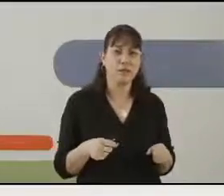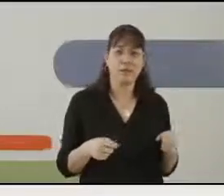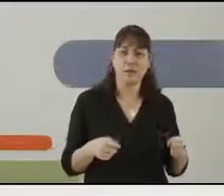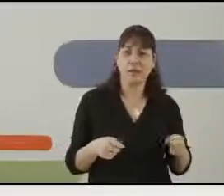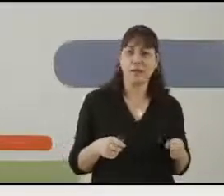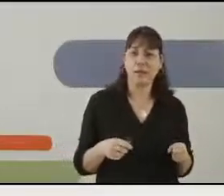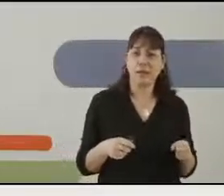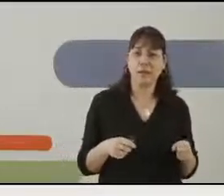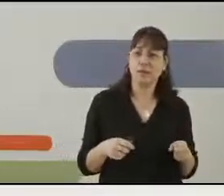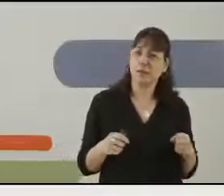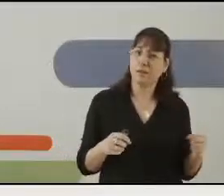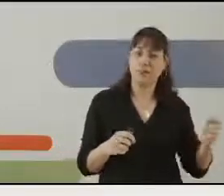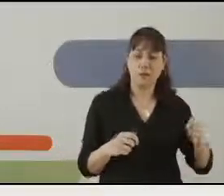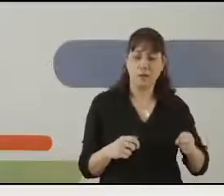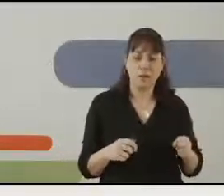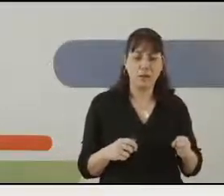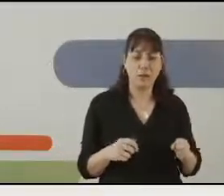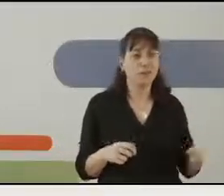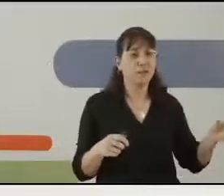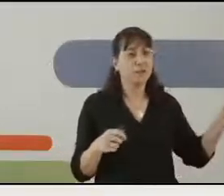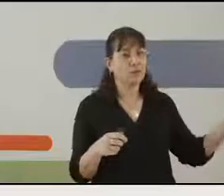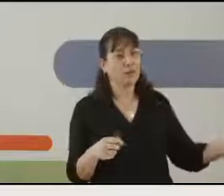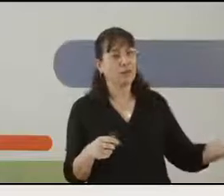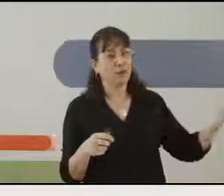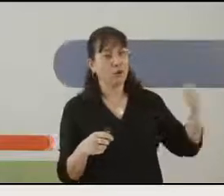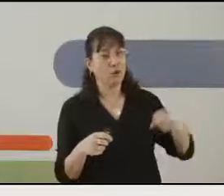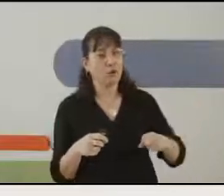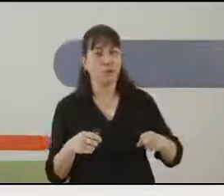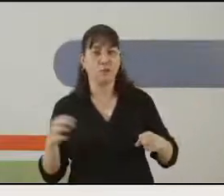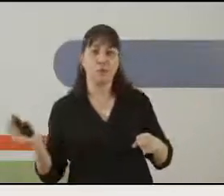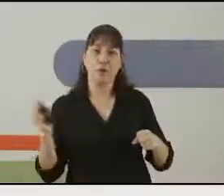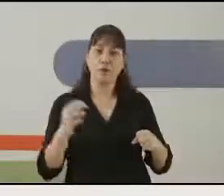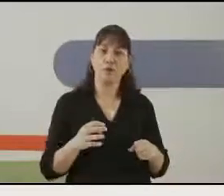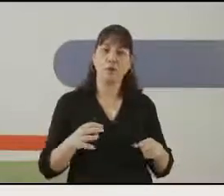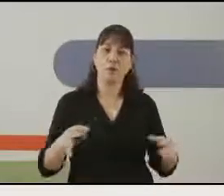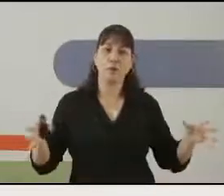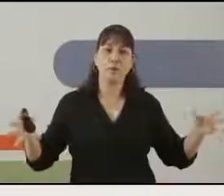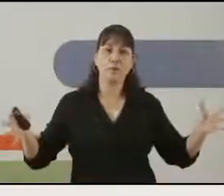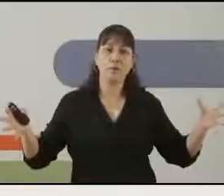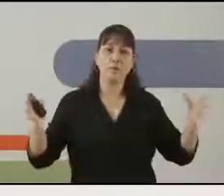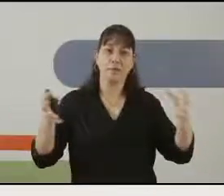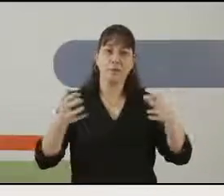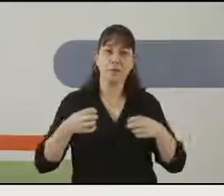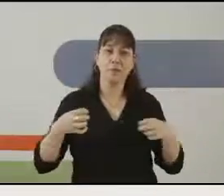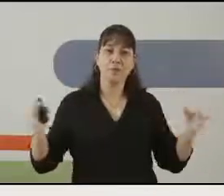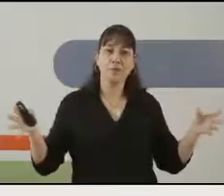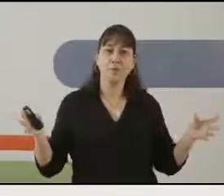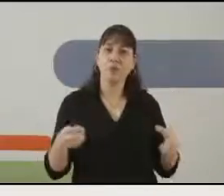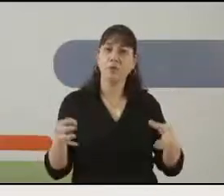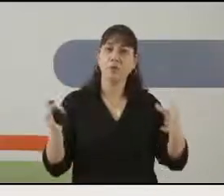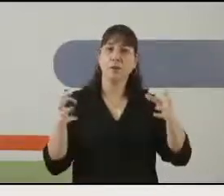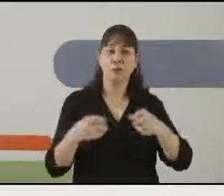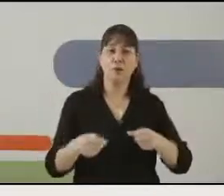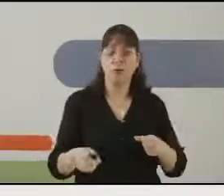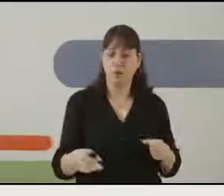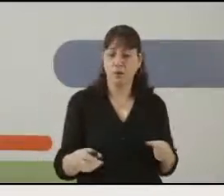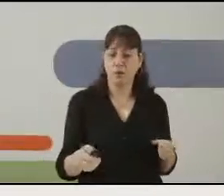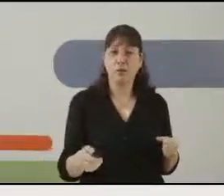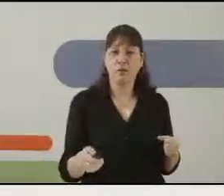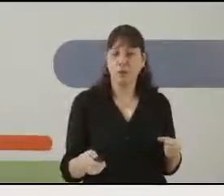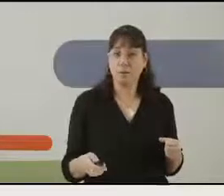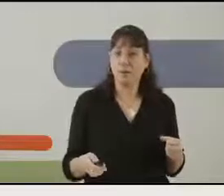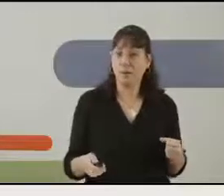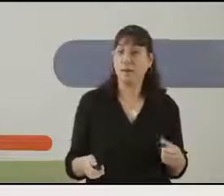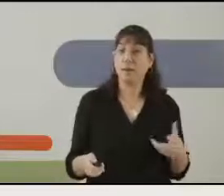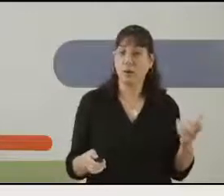נרצה להכין לקראת שבת ואולי ירקות ופירות ואנחנו בעצם מצרפים עוד ועוד